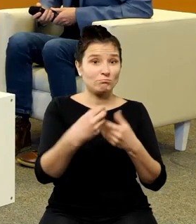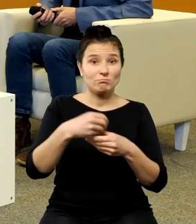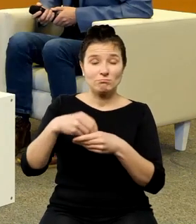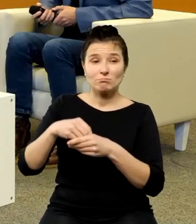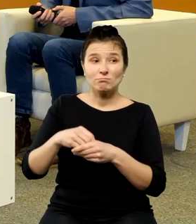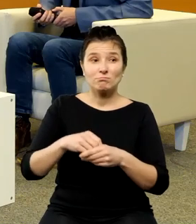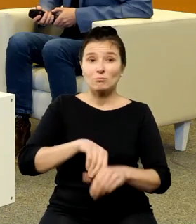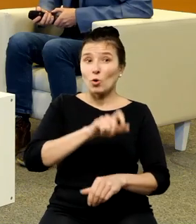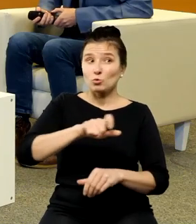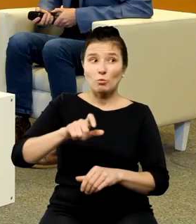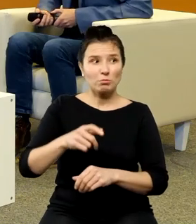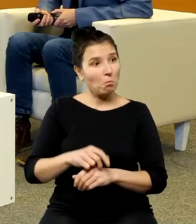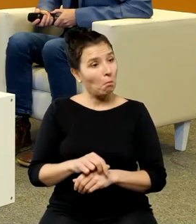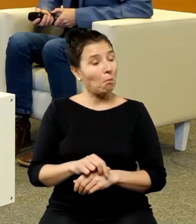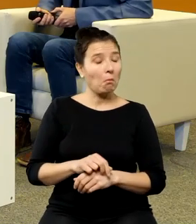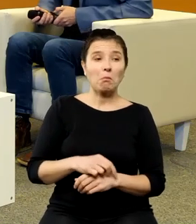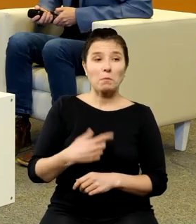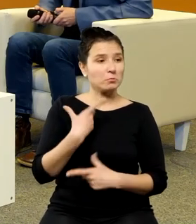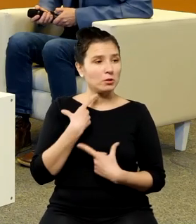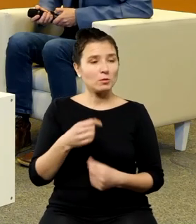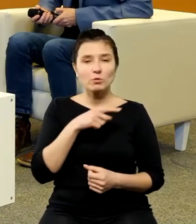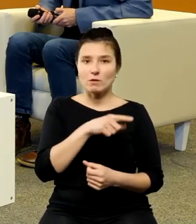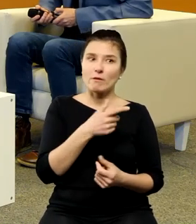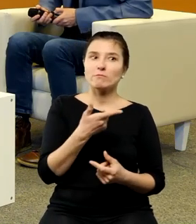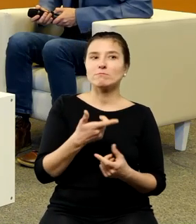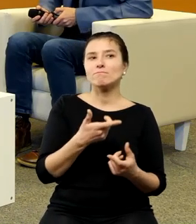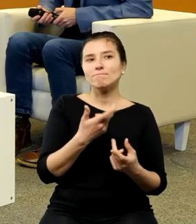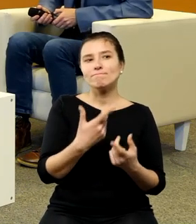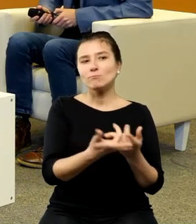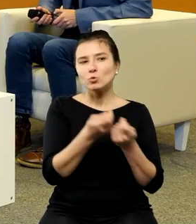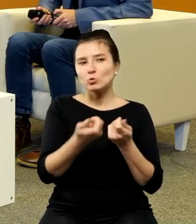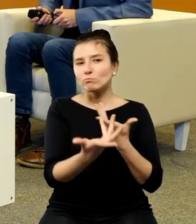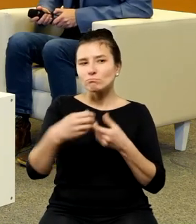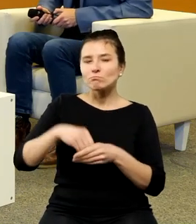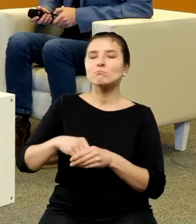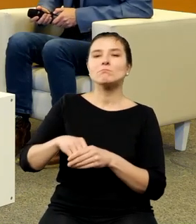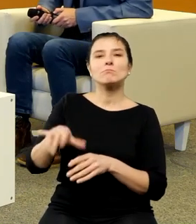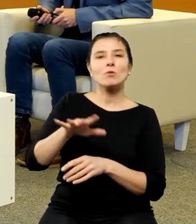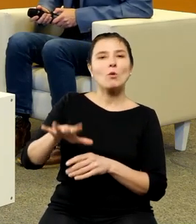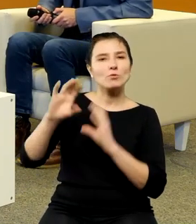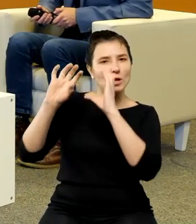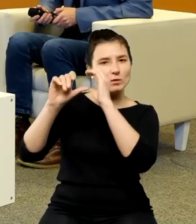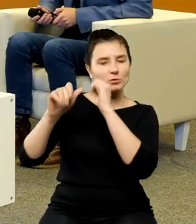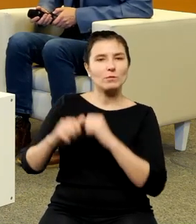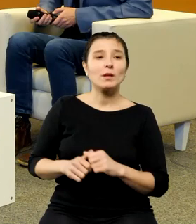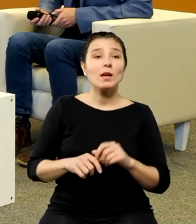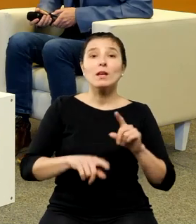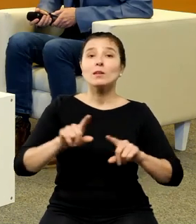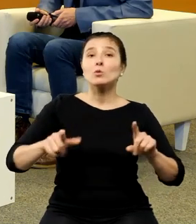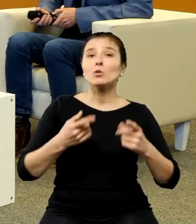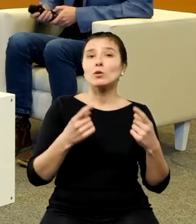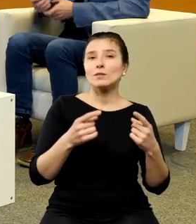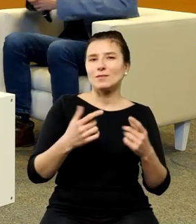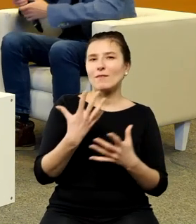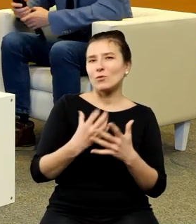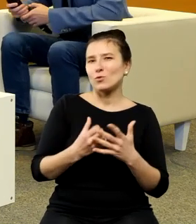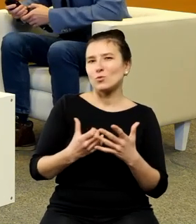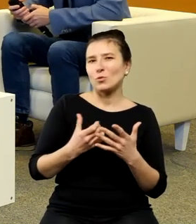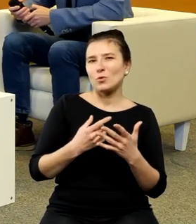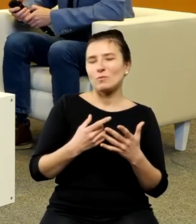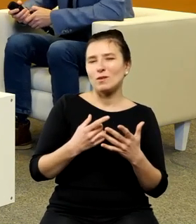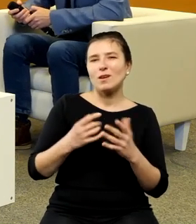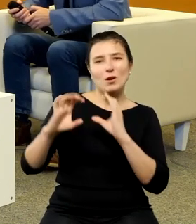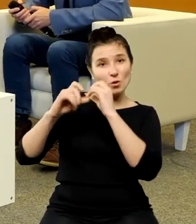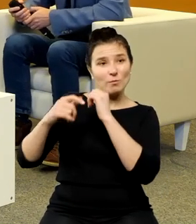astronomii także oczywiście niektóre z tych organizacji wykorzystują Kopernika w swojej nazwie